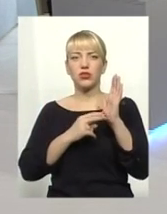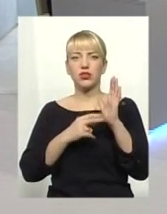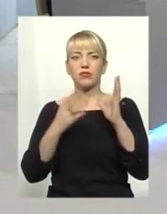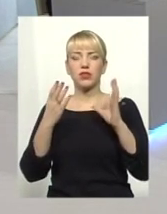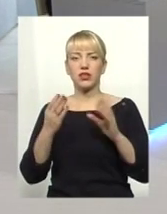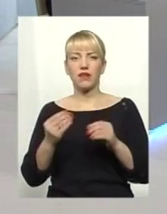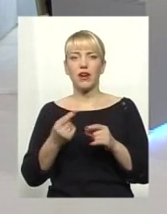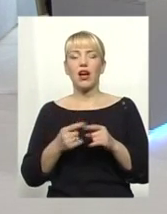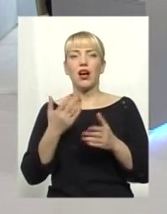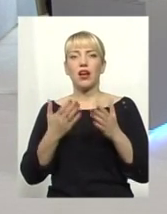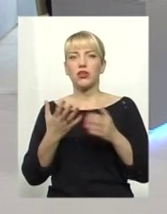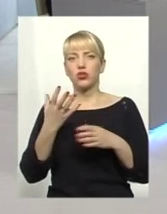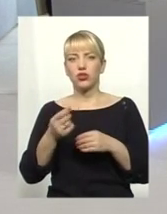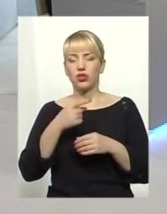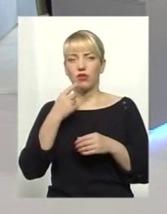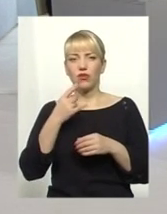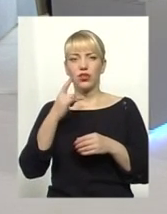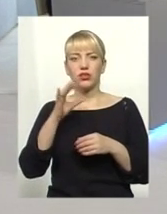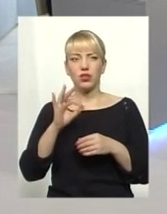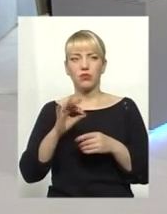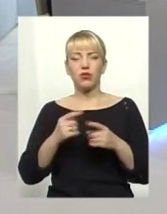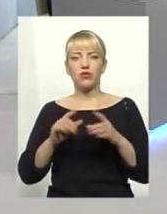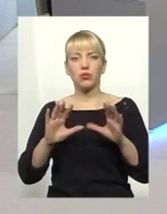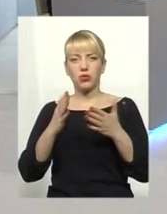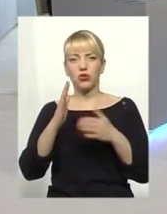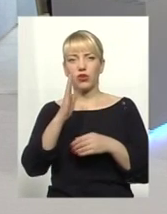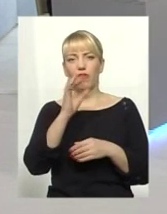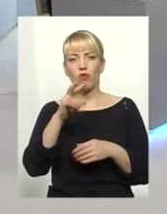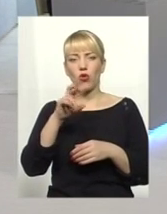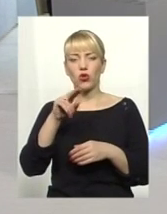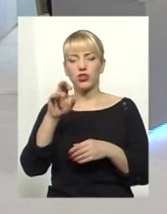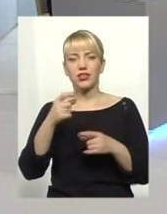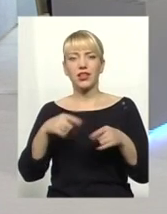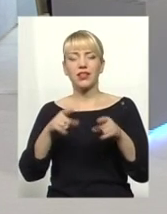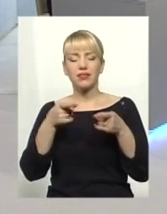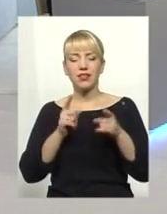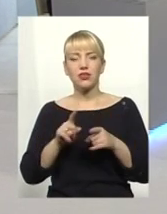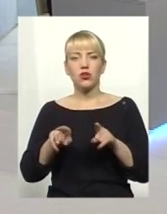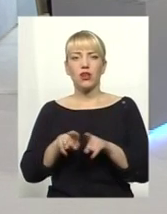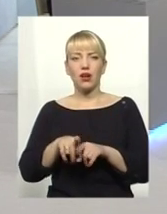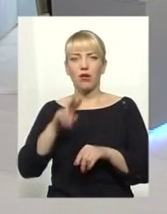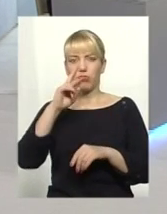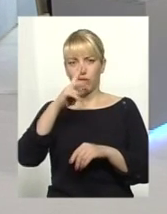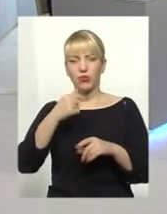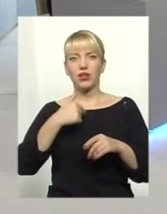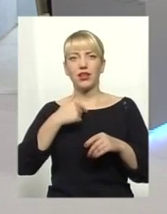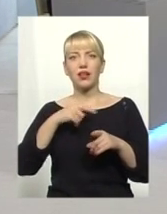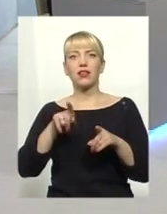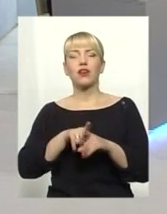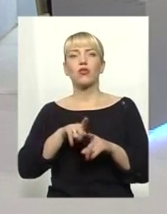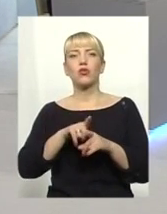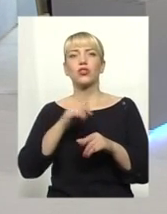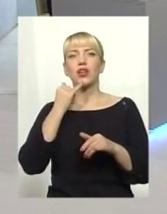А що, якщо говорити про випадок з Волочиською, то дійсно така помилка, це помилка, тому що я також з'ясовував по